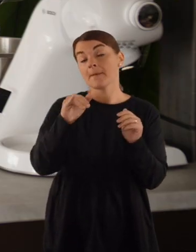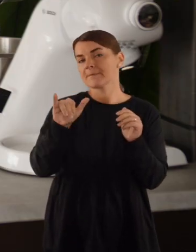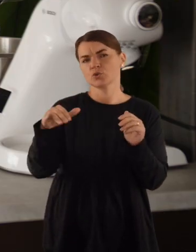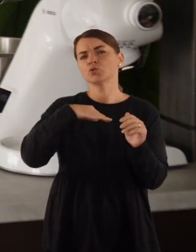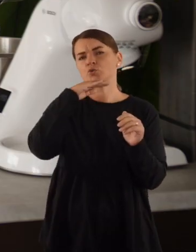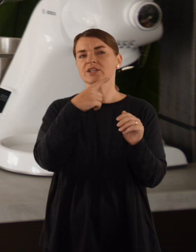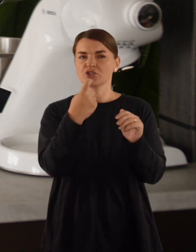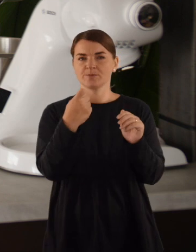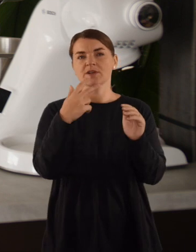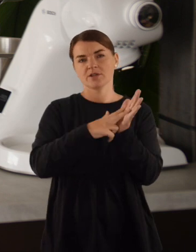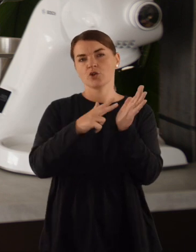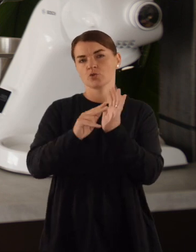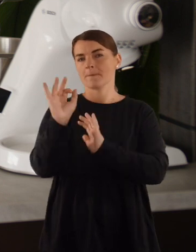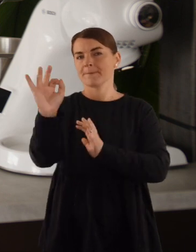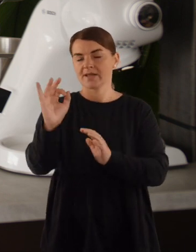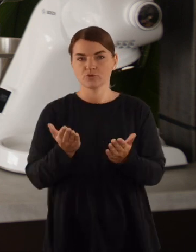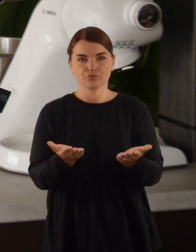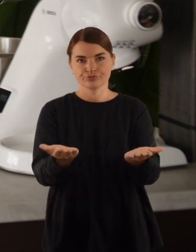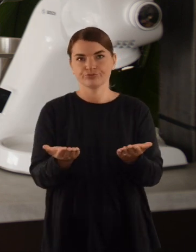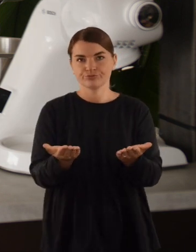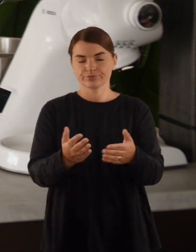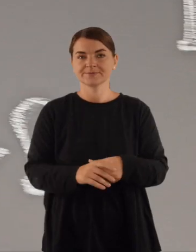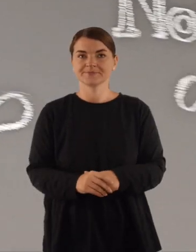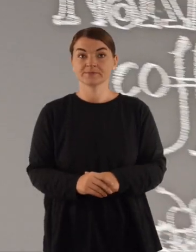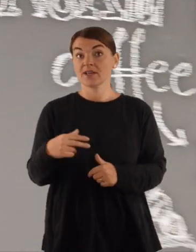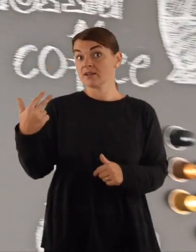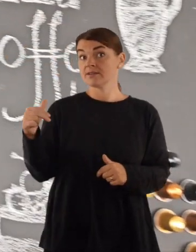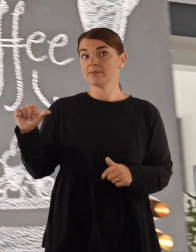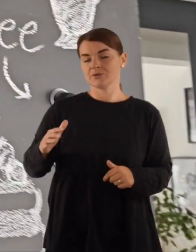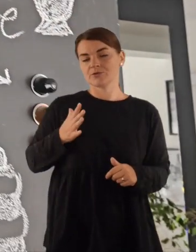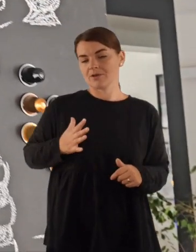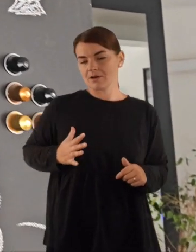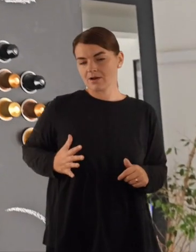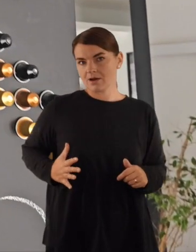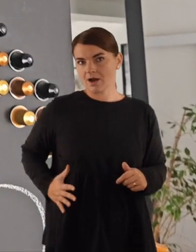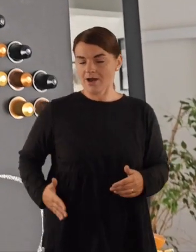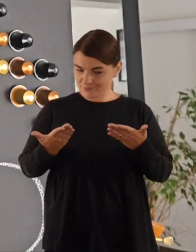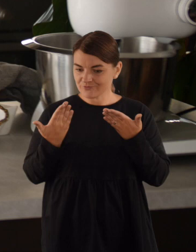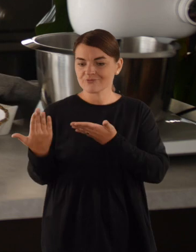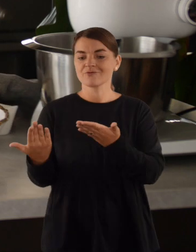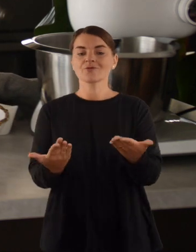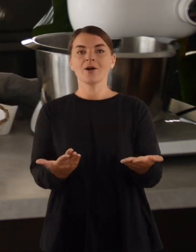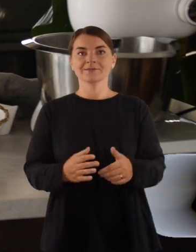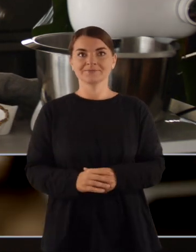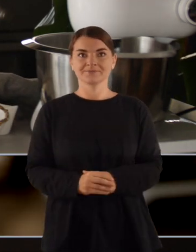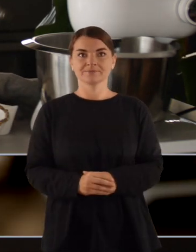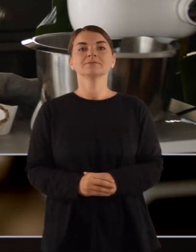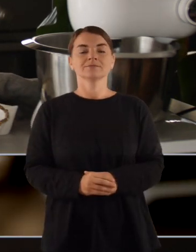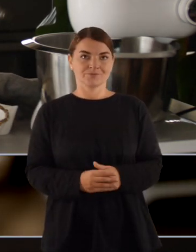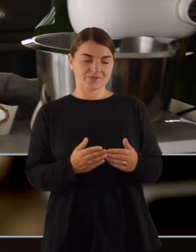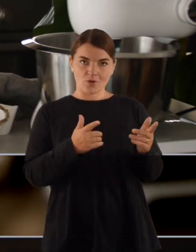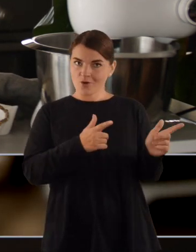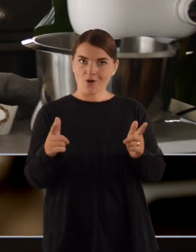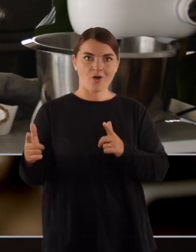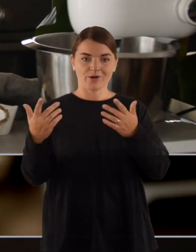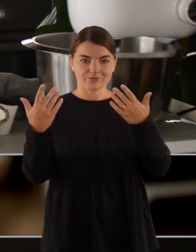minučių 180 laipsnių temperatūrė. Tai ir padarom. Pusvalandys skantrybės ir vualia. Na štai, pateklas